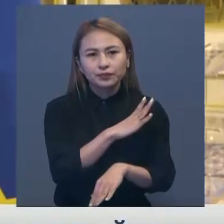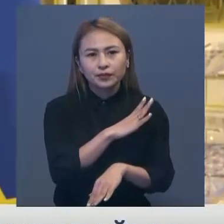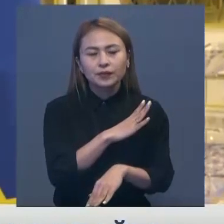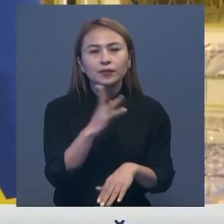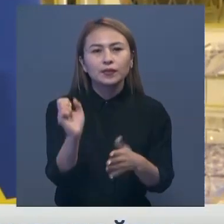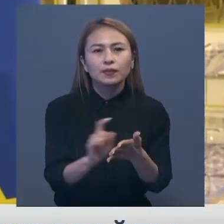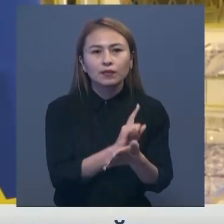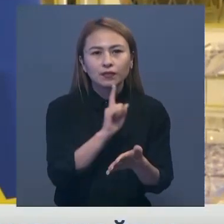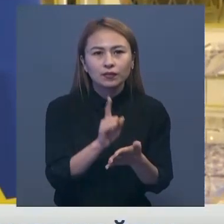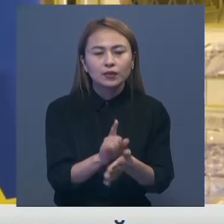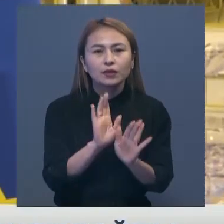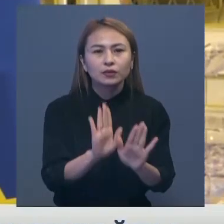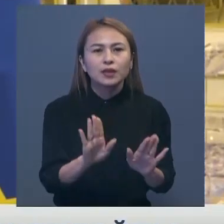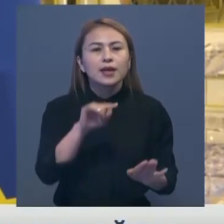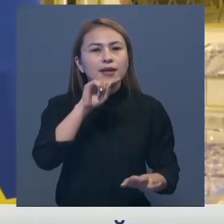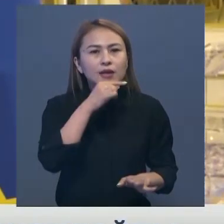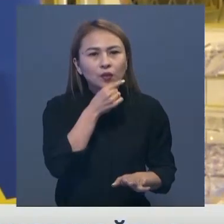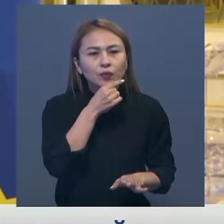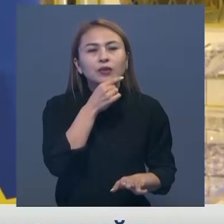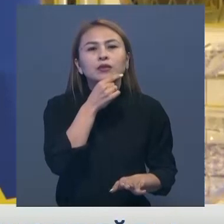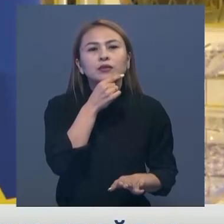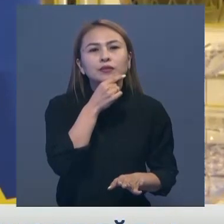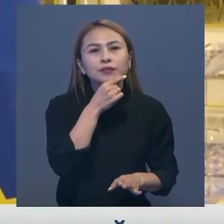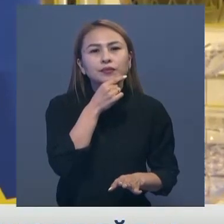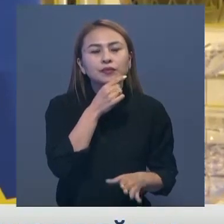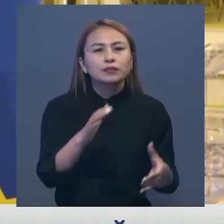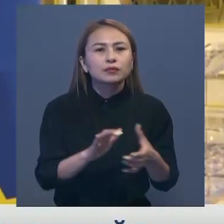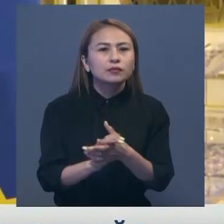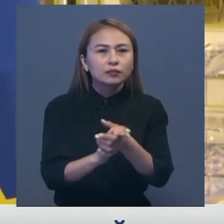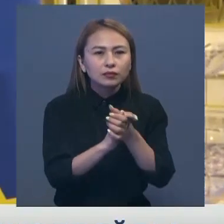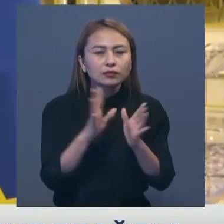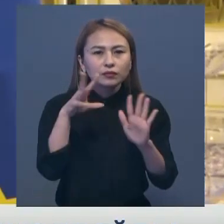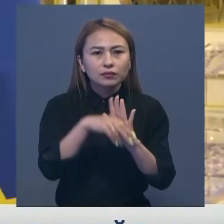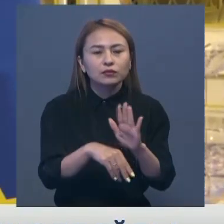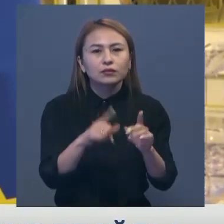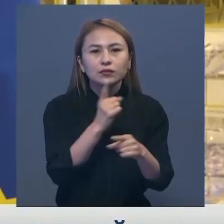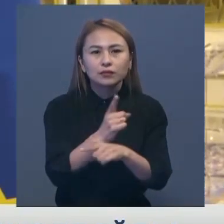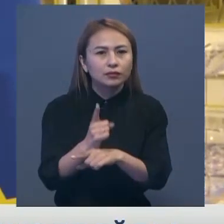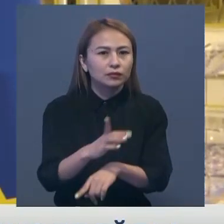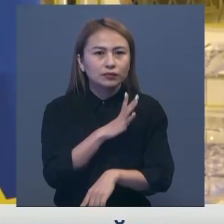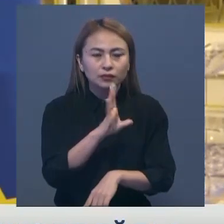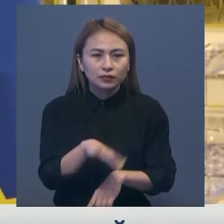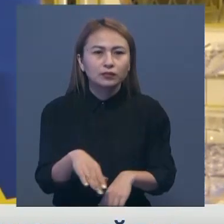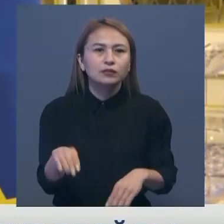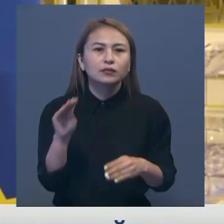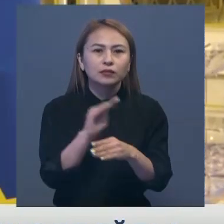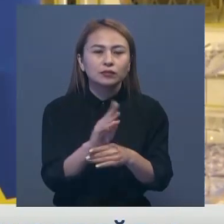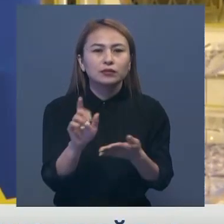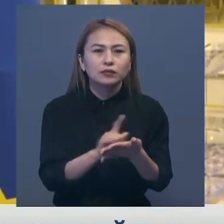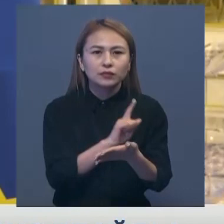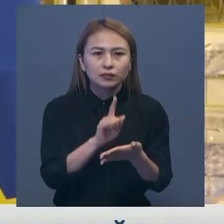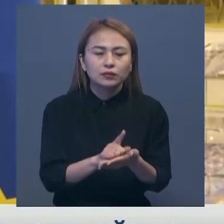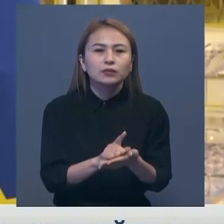Әрине, ұлтек қана экономикалық табақтастық бен әршектелмеді. Әрине, біз